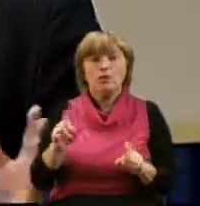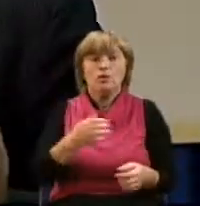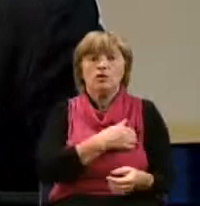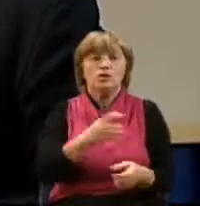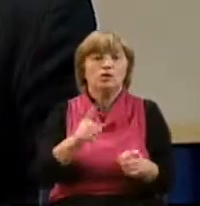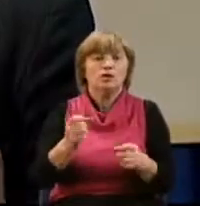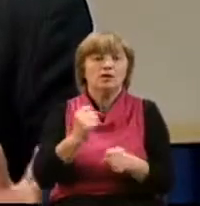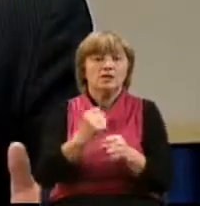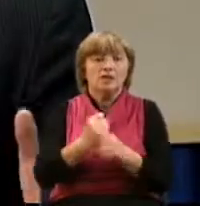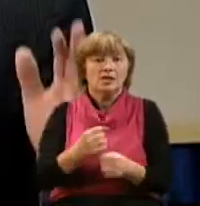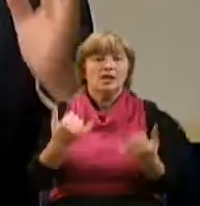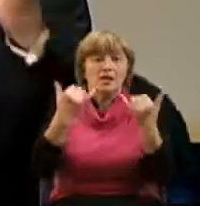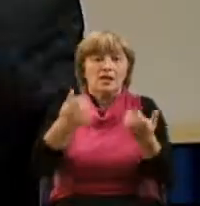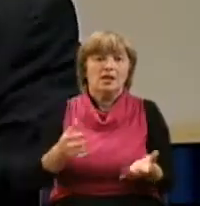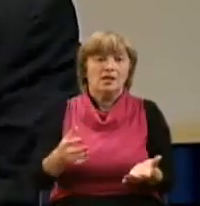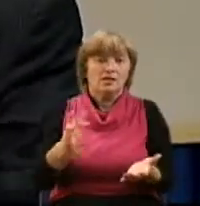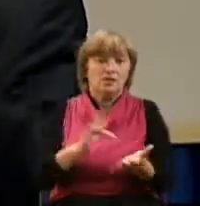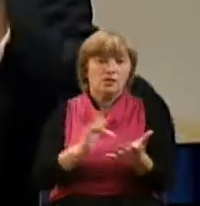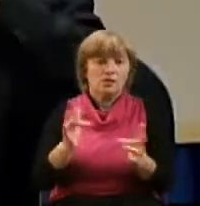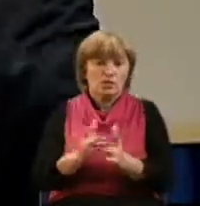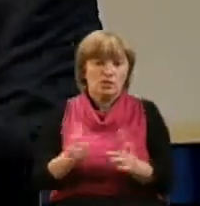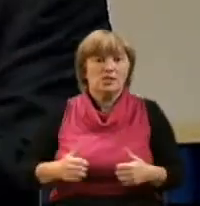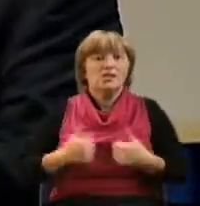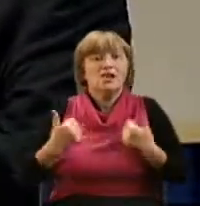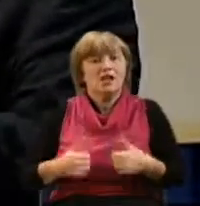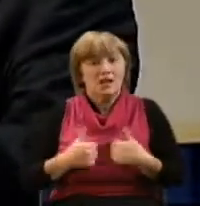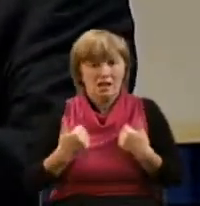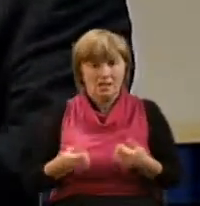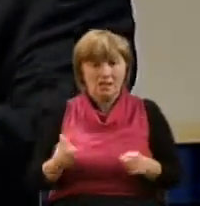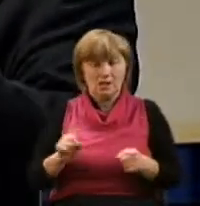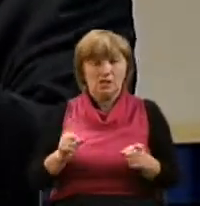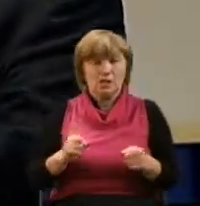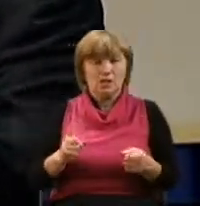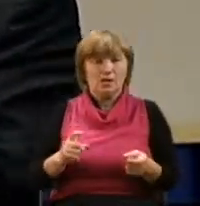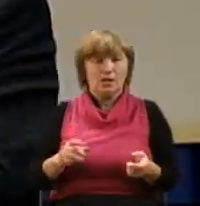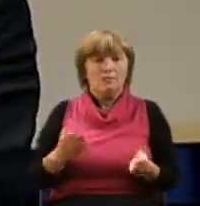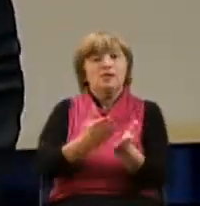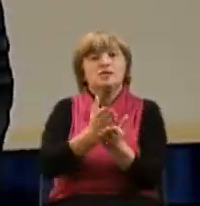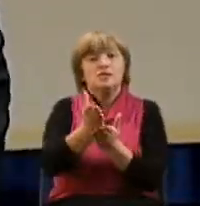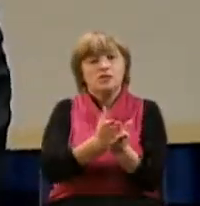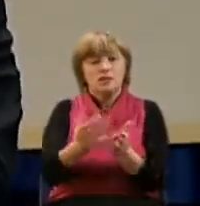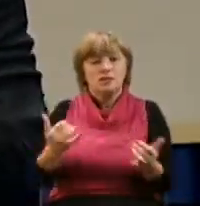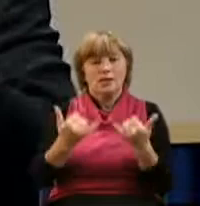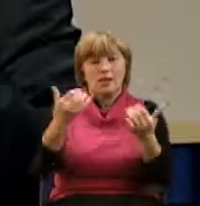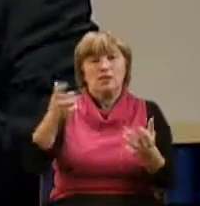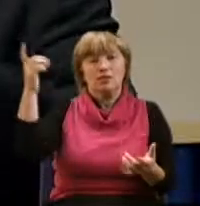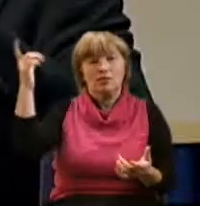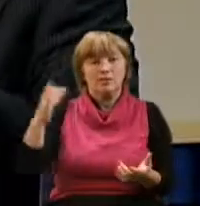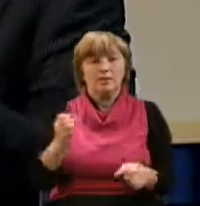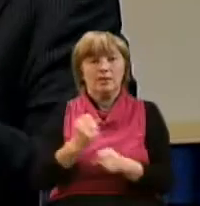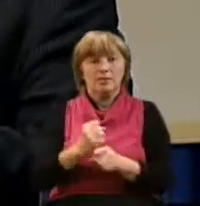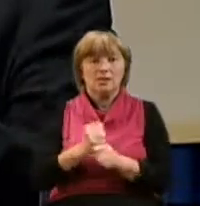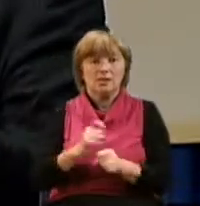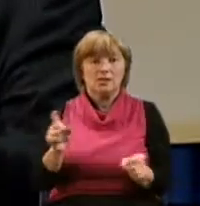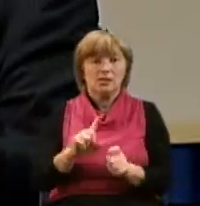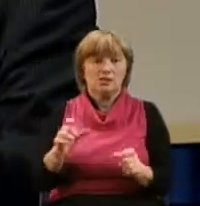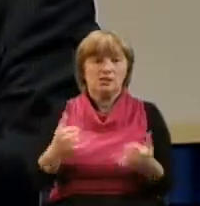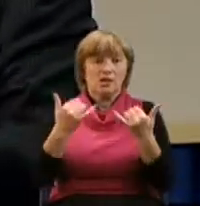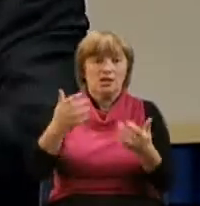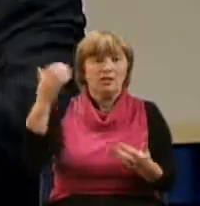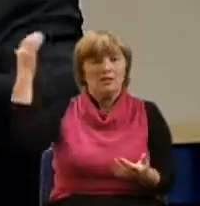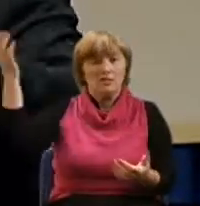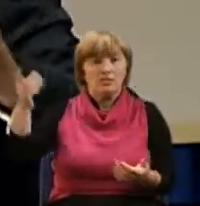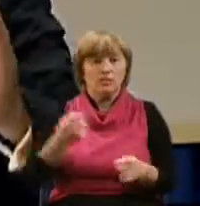инициативу, прилажать свое усердие и старание к тому, чтобы послужить для Господа, сделать что-то для Него.